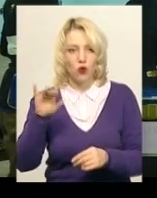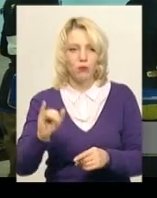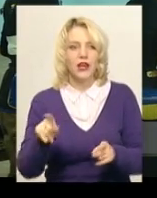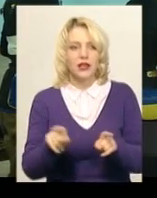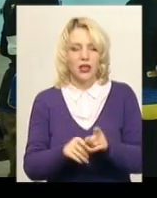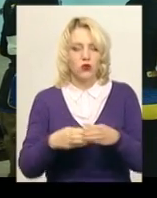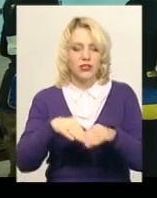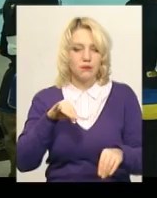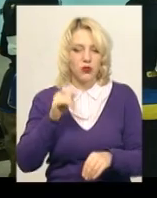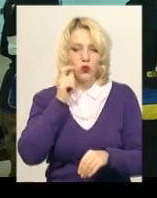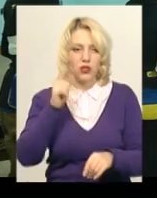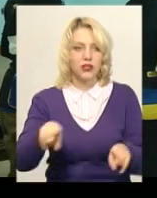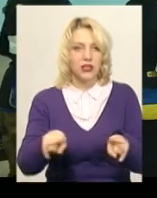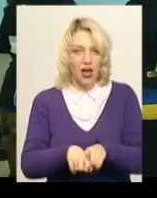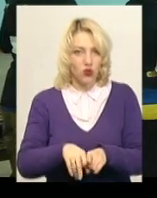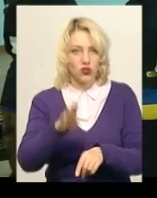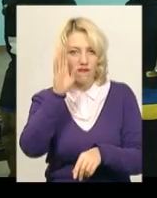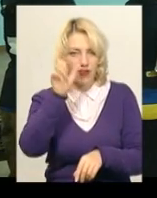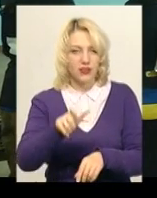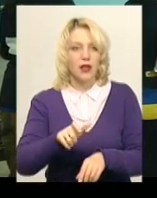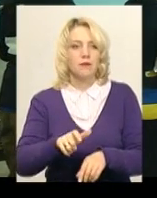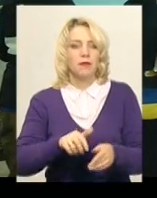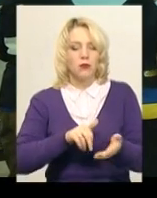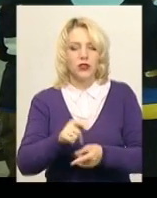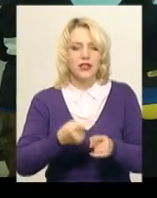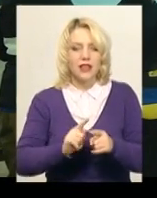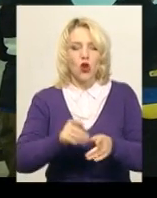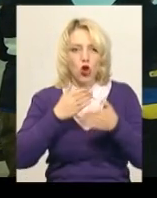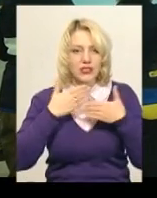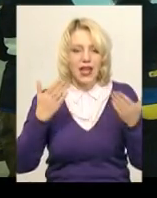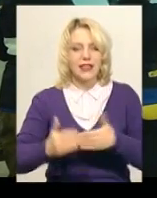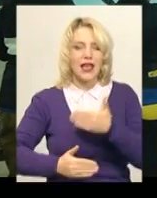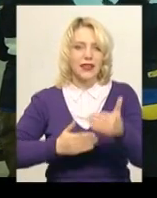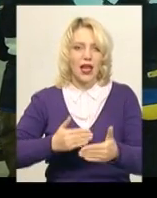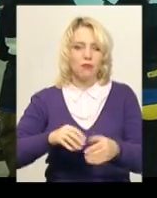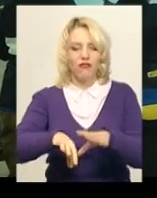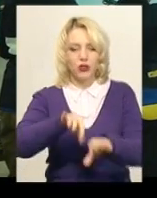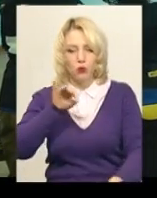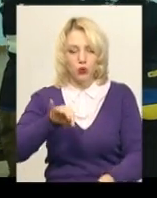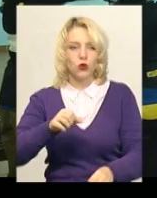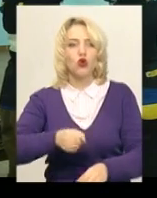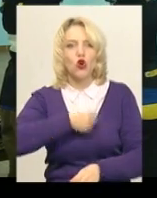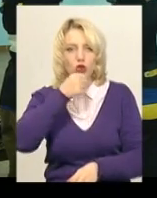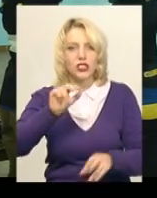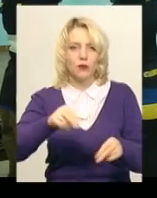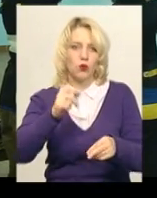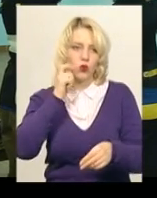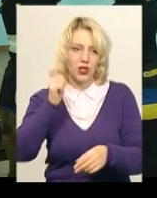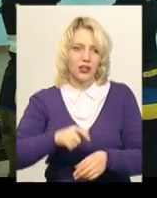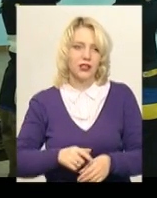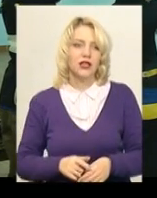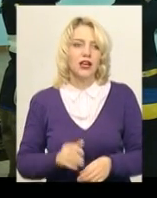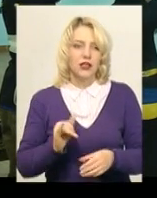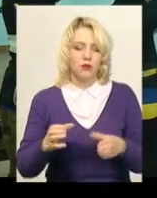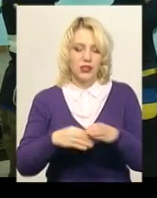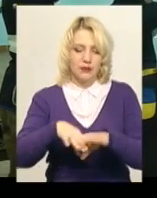команді України, що він також пройде оцей останній етап відбору дорослий чемпіонат України і попадуть вони в збірну